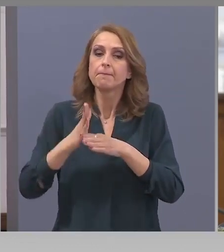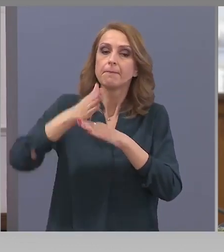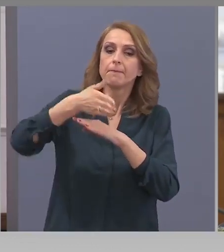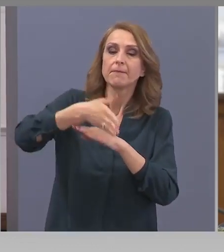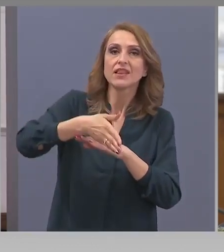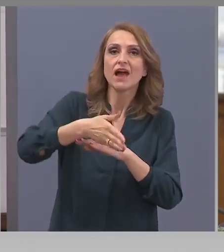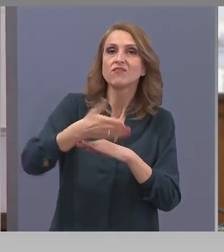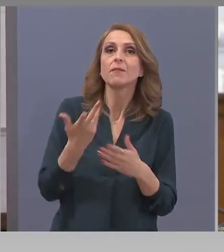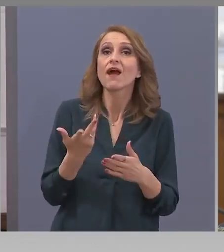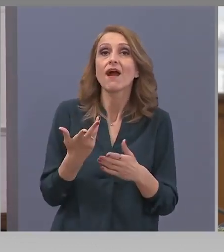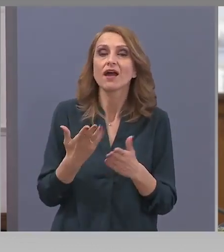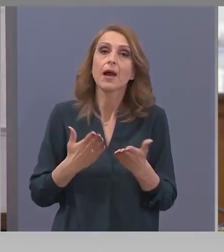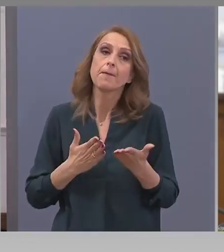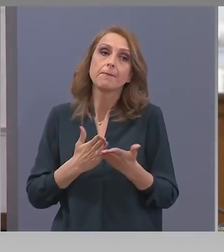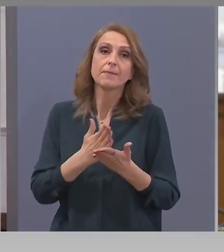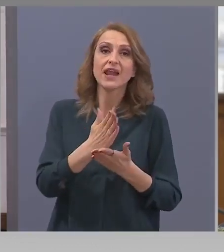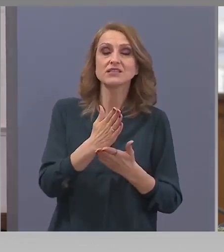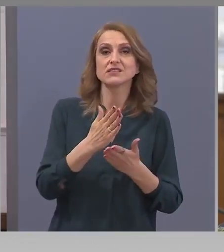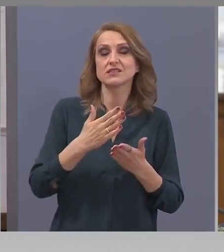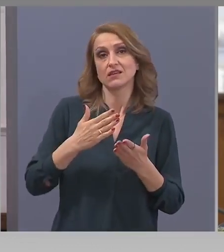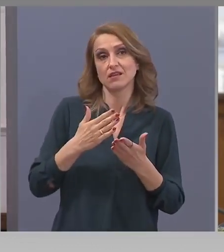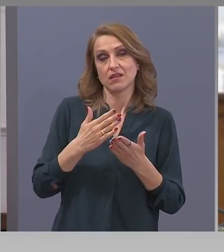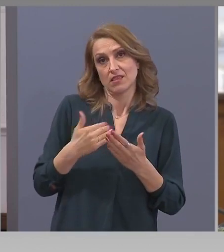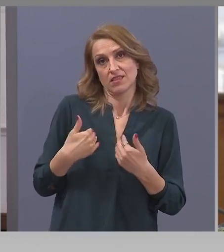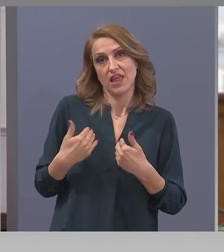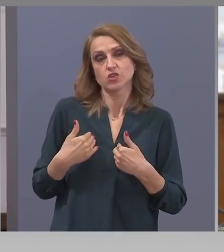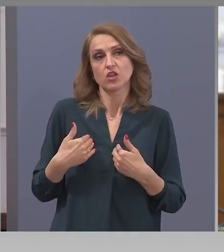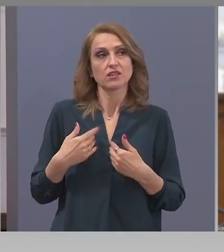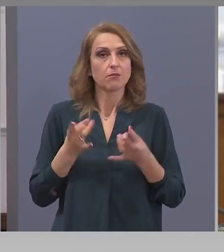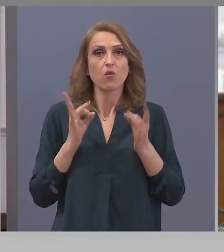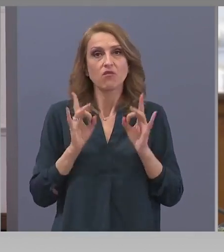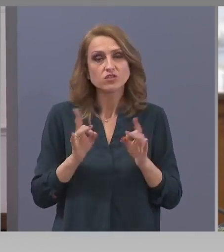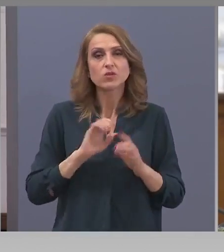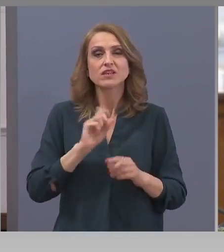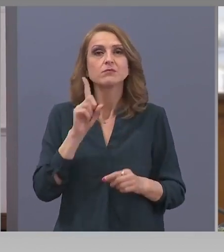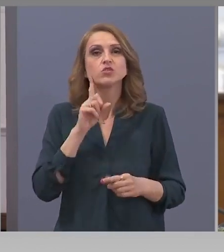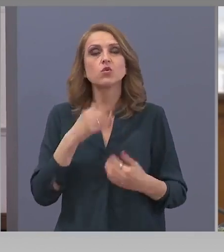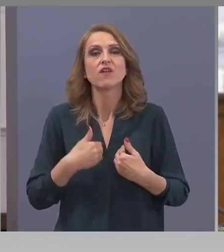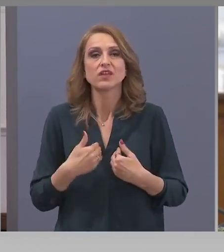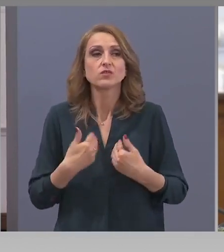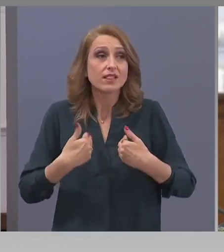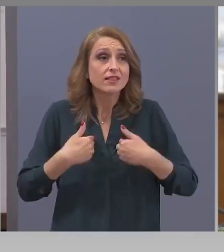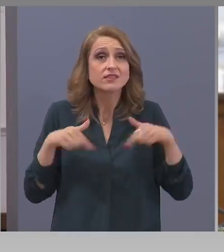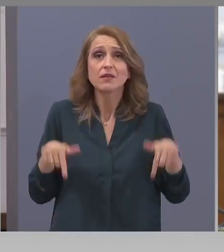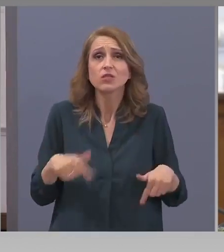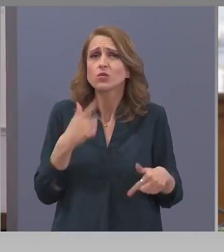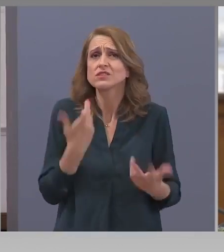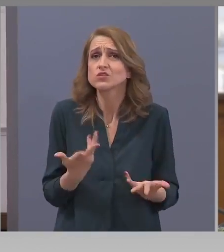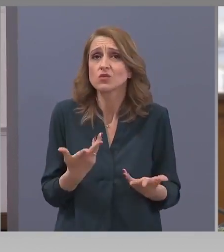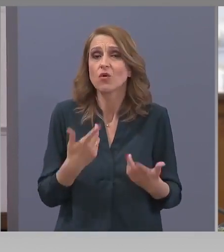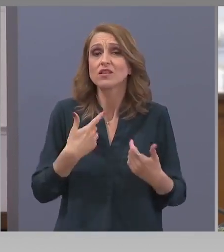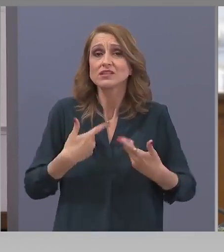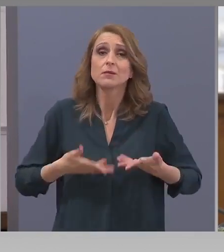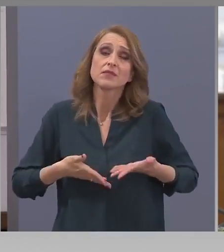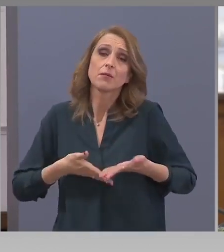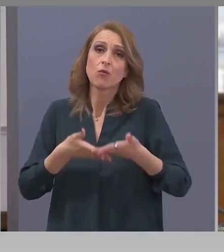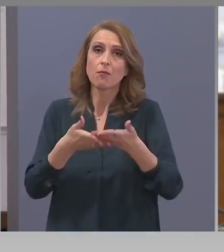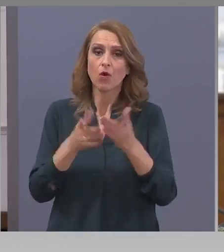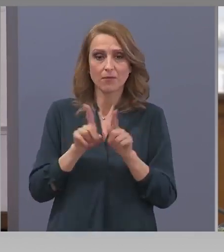нашия професионализъм и нашата човечност. Ние сме тук, за да бъдем професионалисти и човеци.